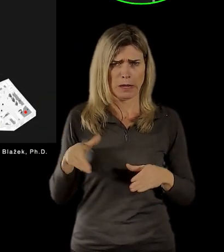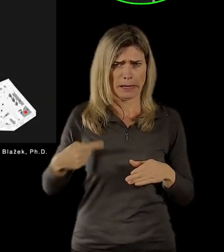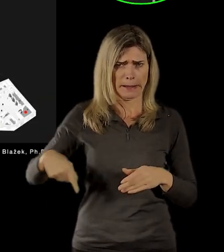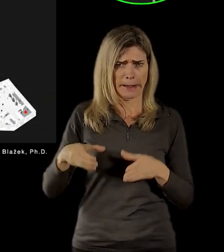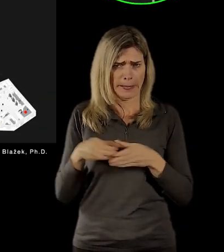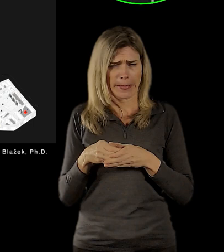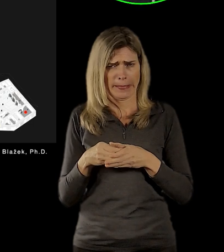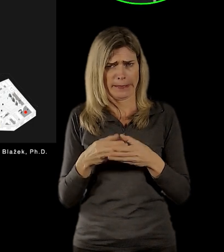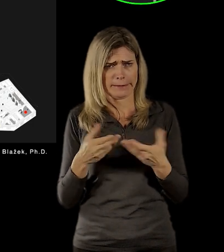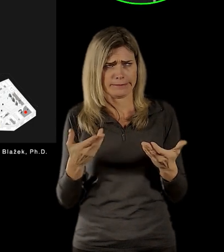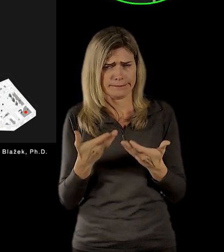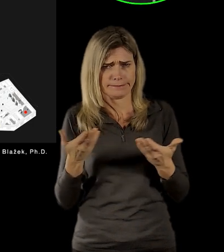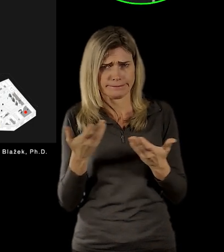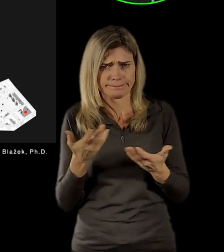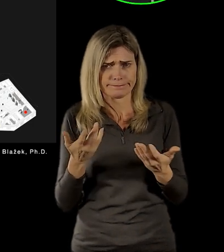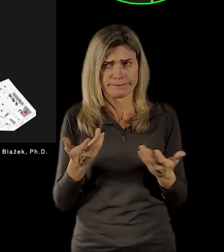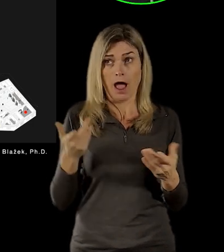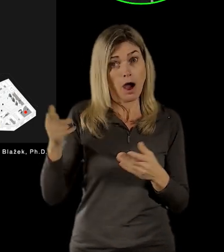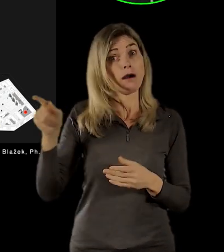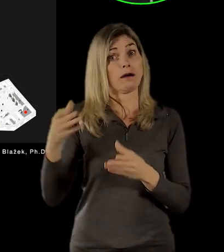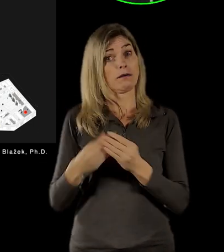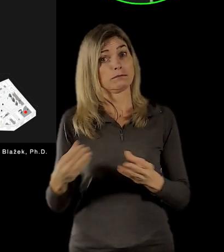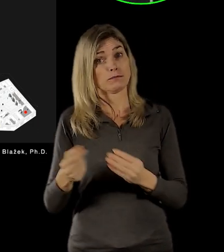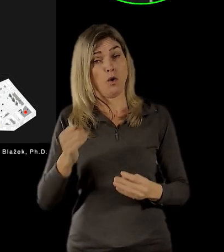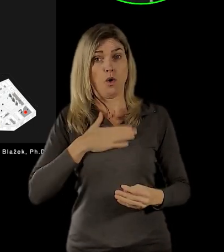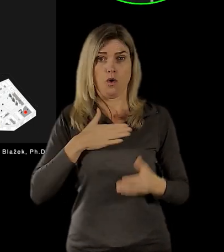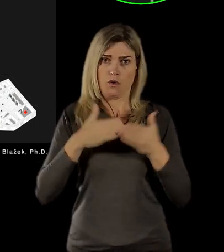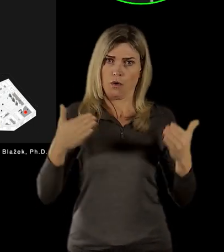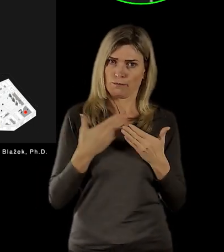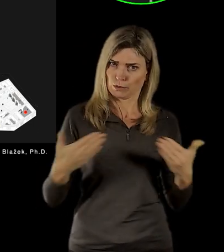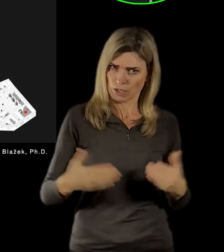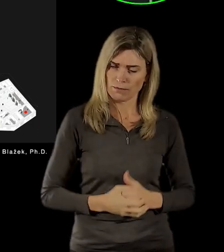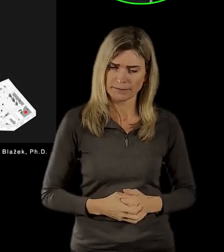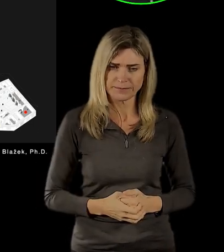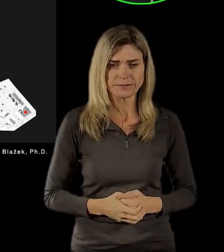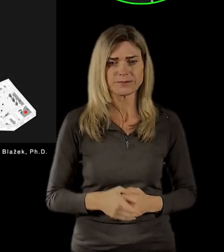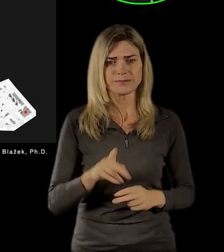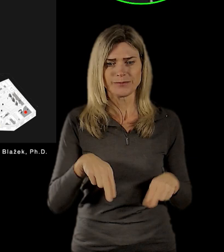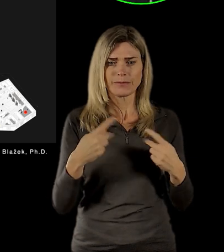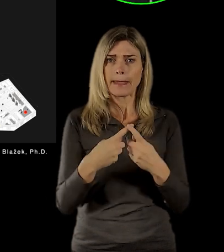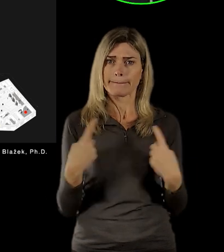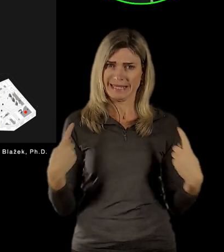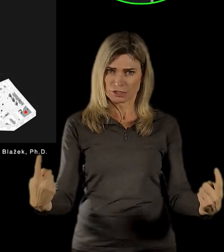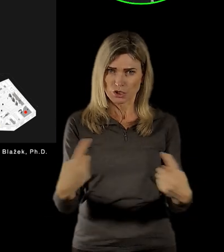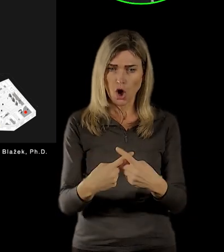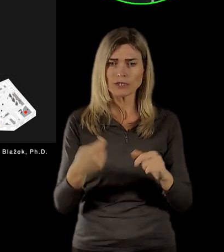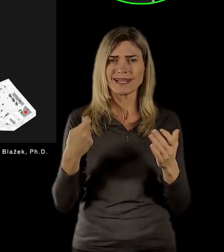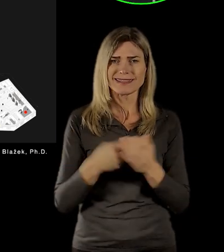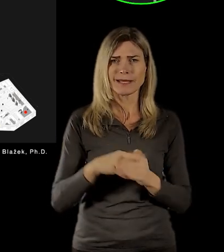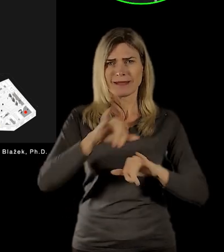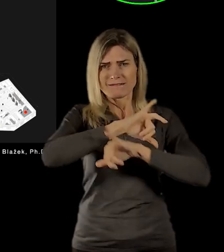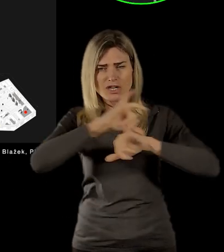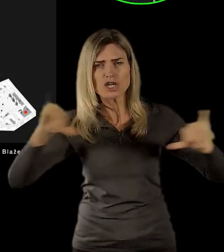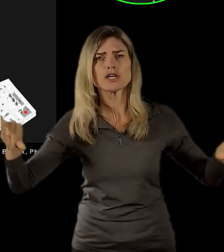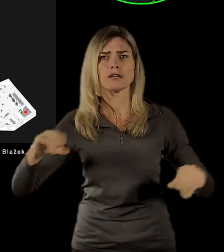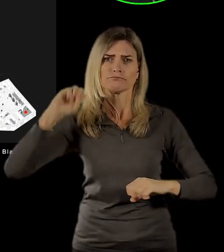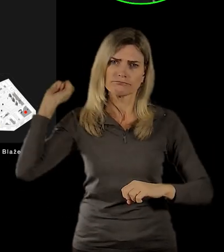předpokládáme, že by to byla místnost, která bude věnovaná velkoplošné projekci, jakým způsobem